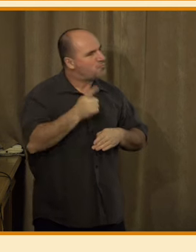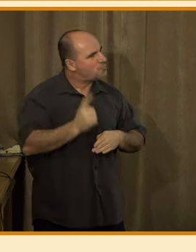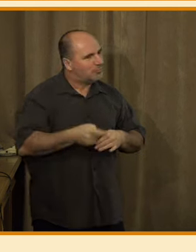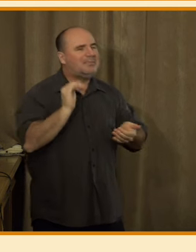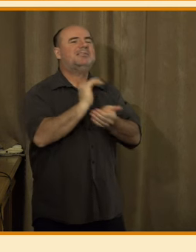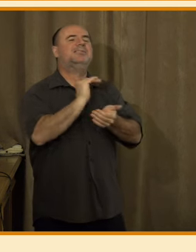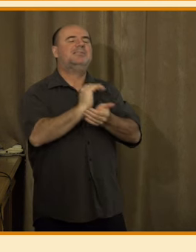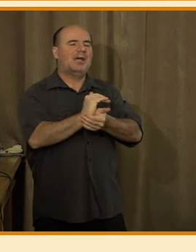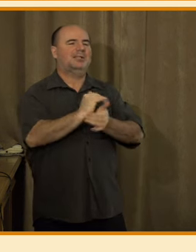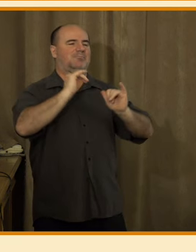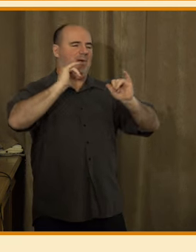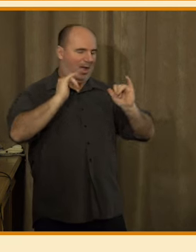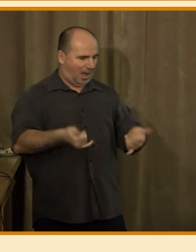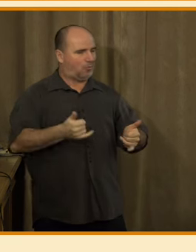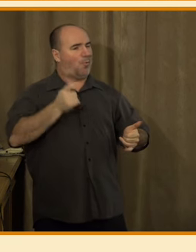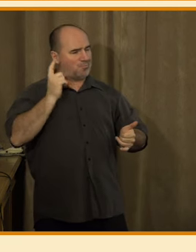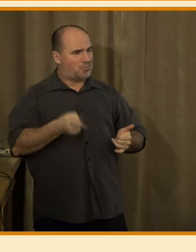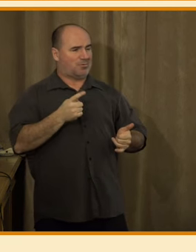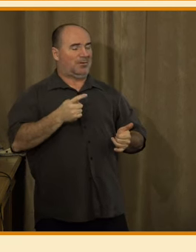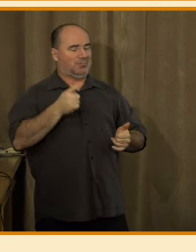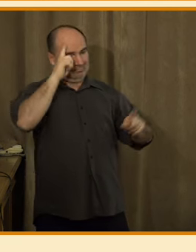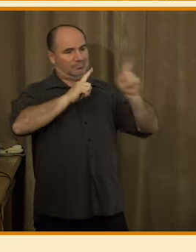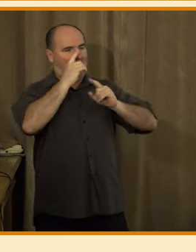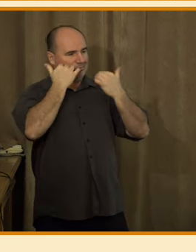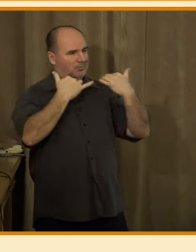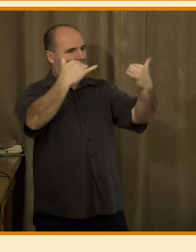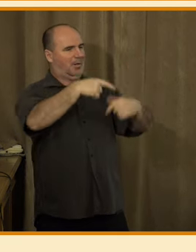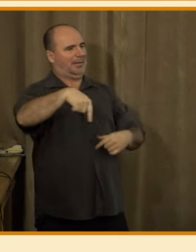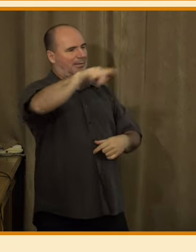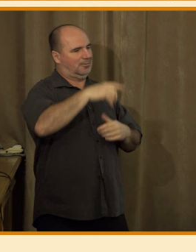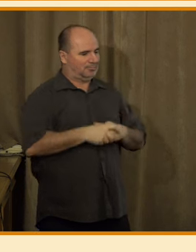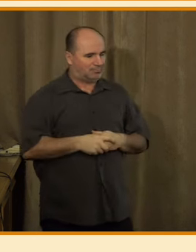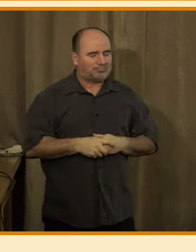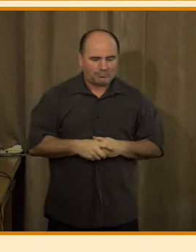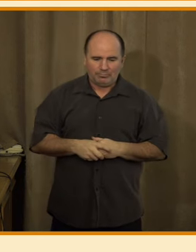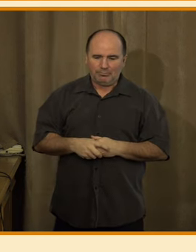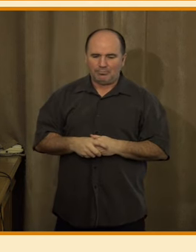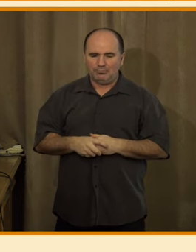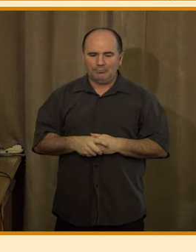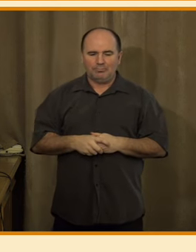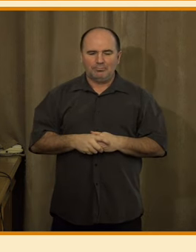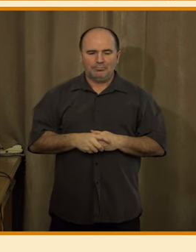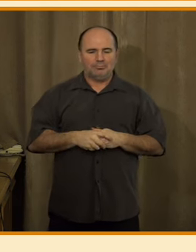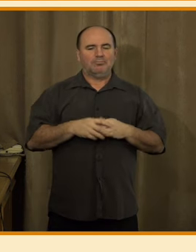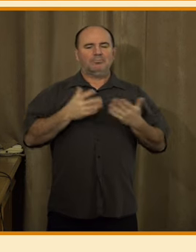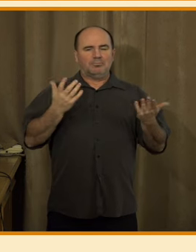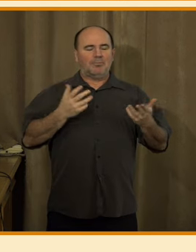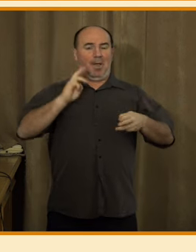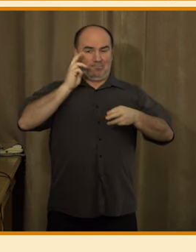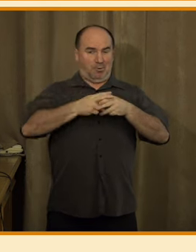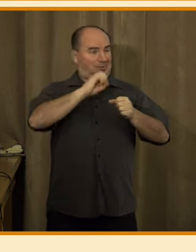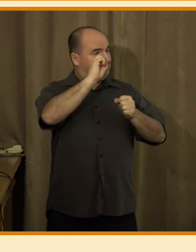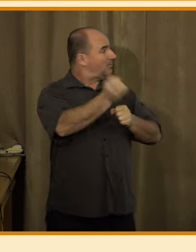převaze prvkem důvěry hodnosti pro veřejnost. A pak ten poslední slide,